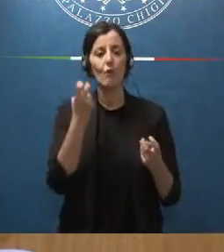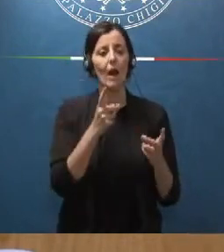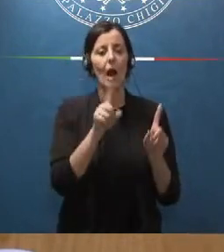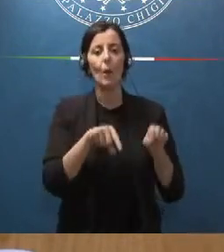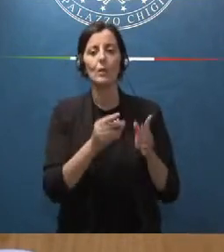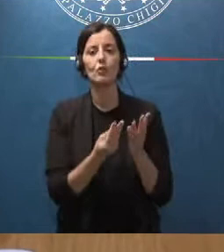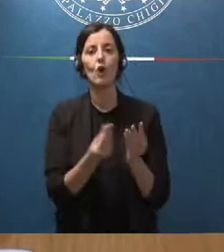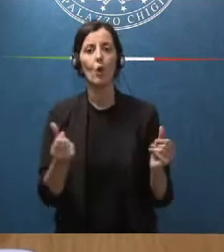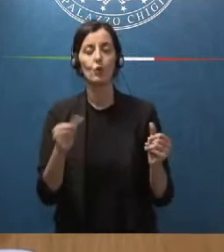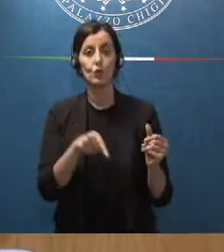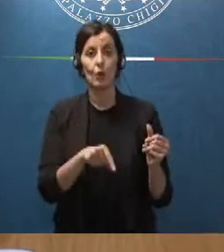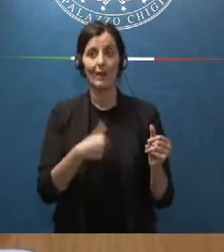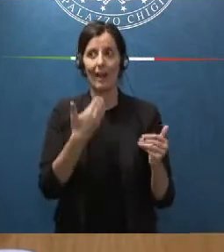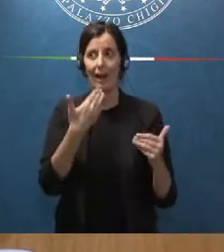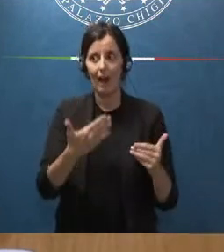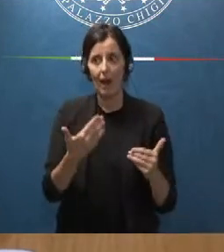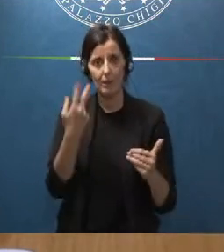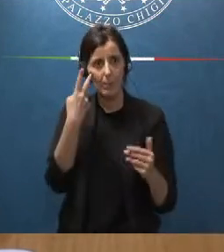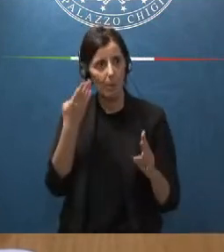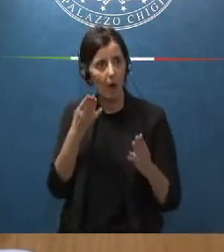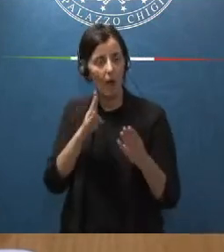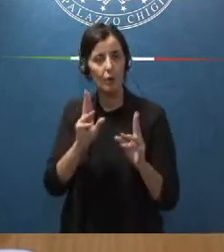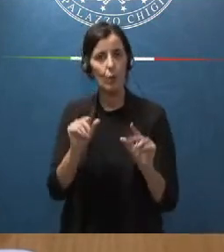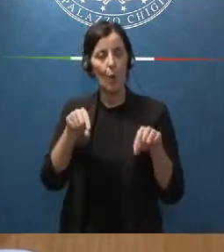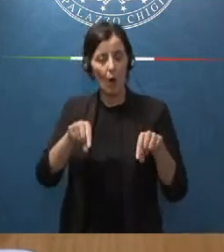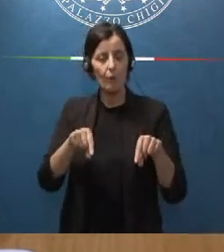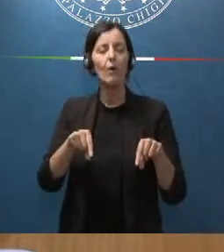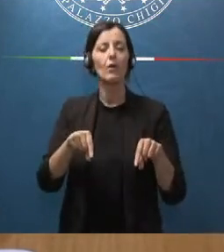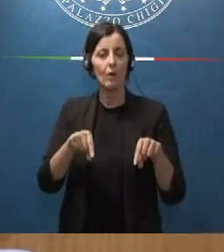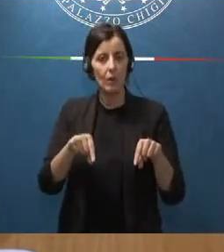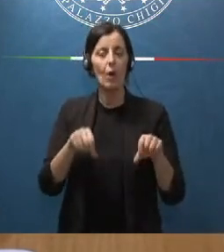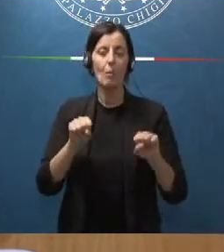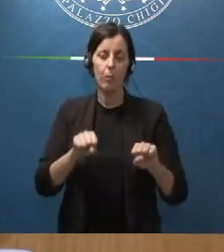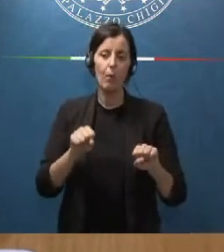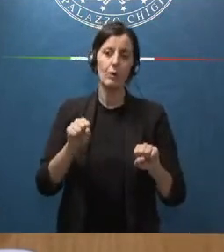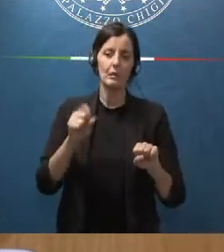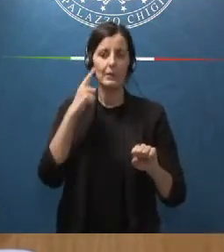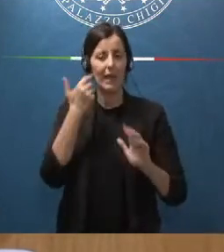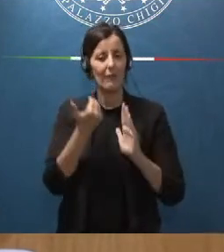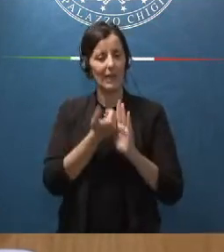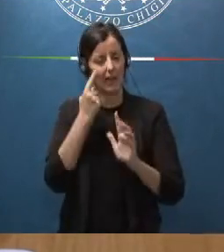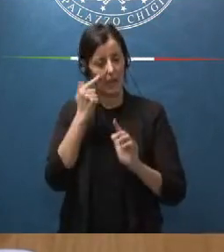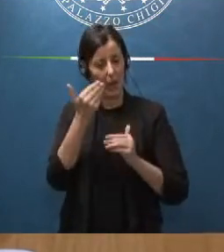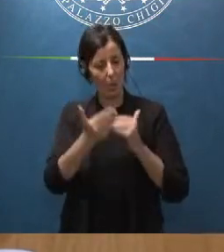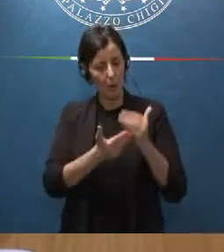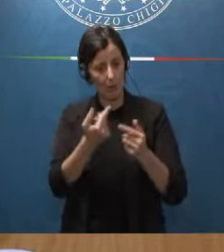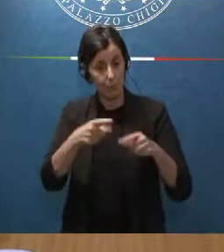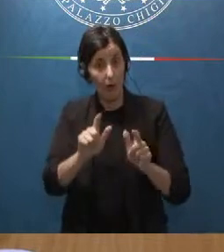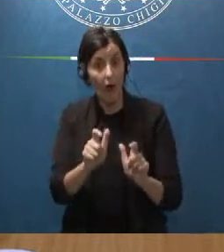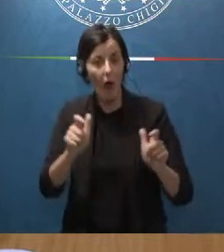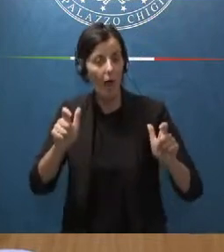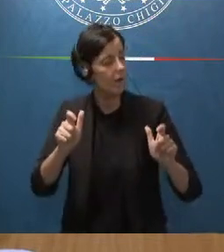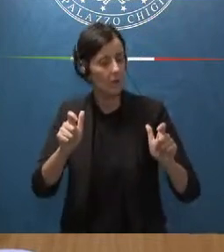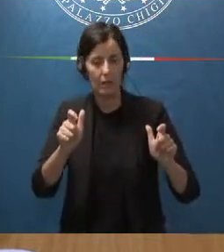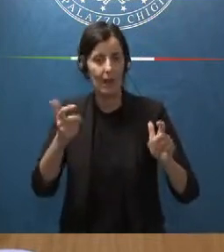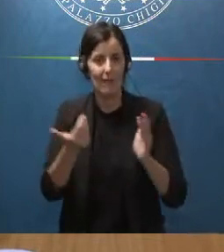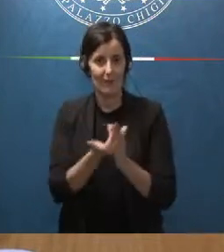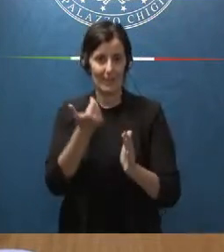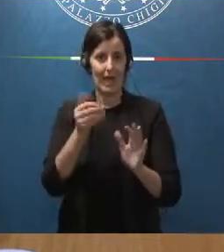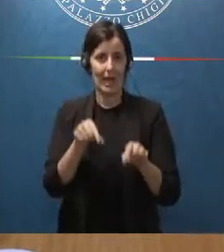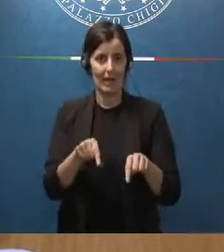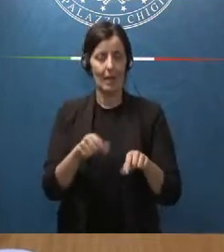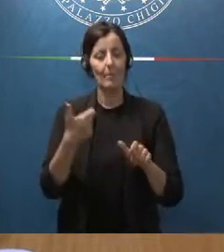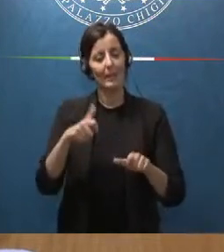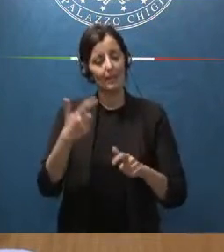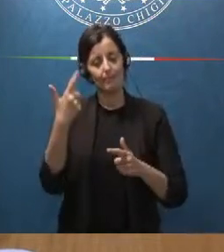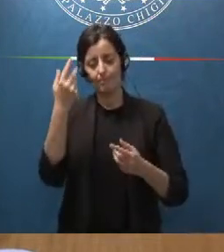che possano con questo nuovo approccio evitare che queste procedure di infrazione possano aumentare perché il senso e l